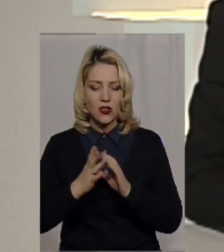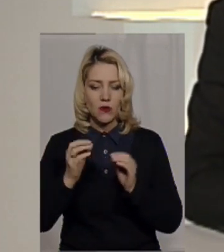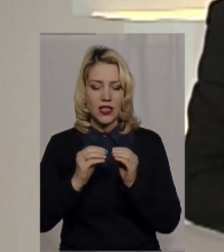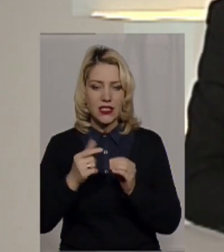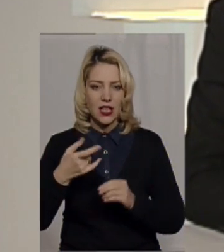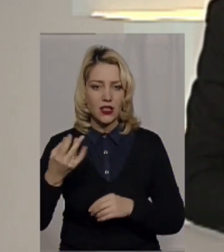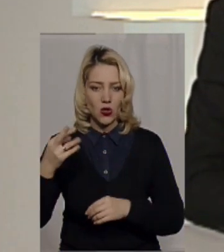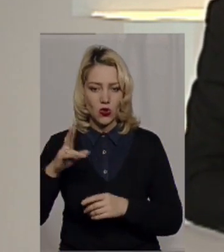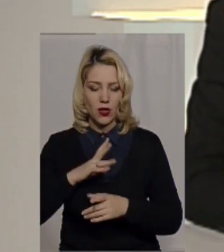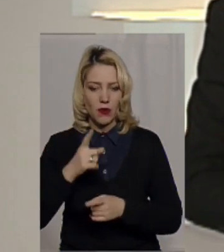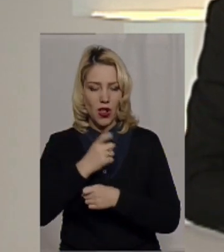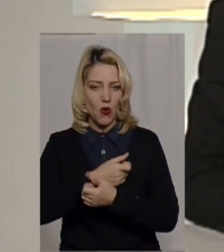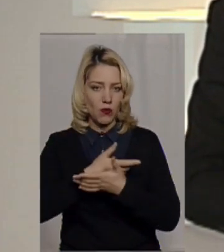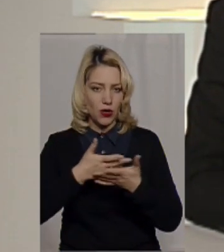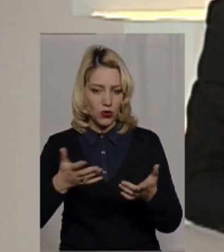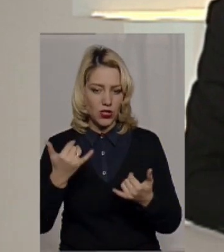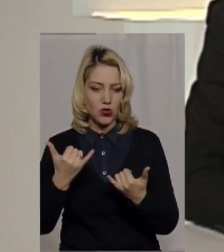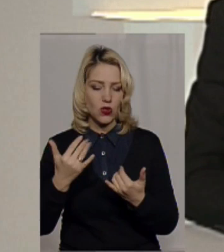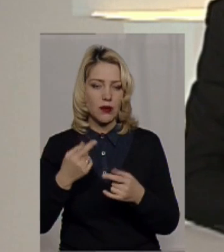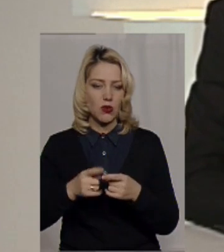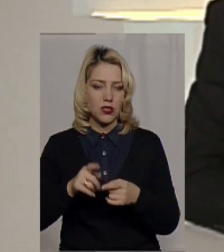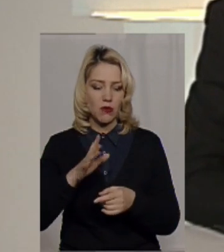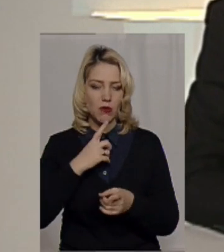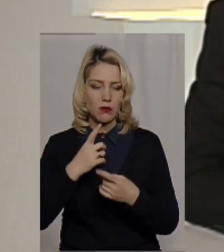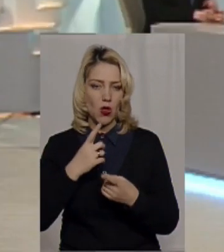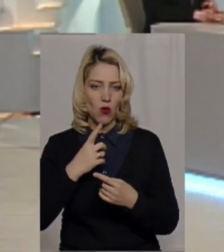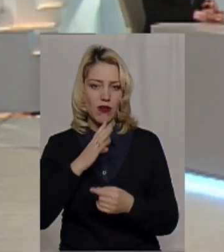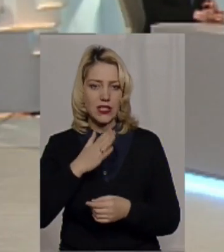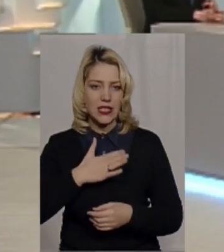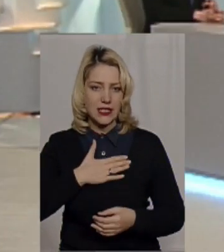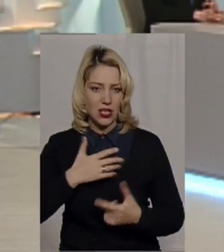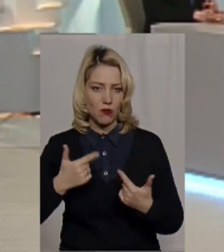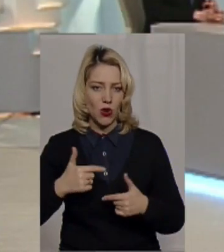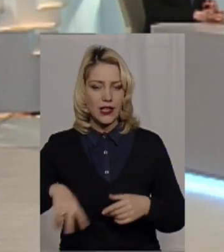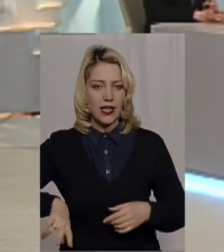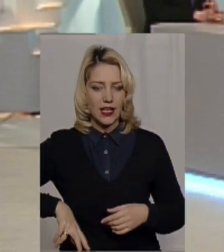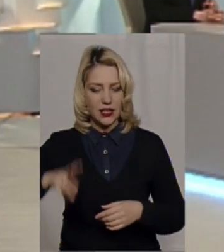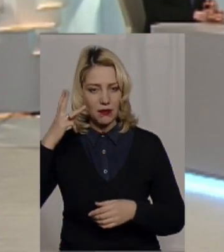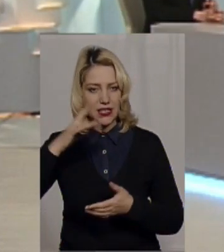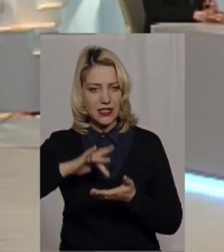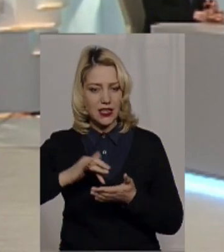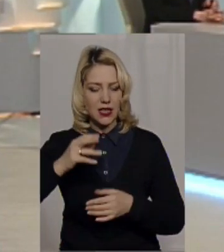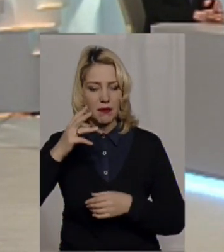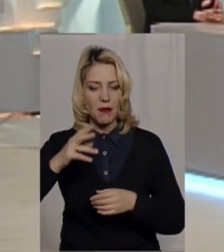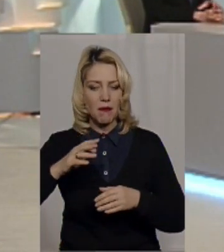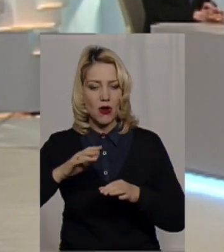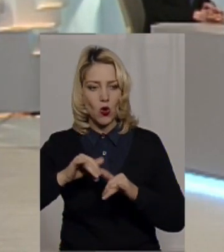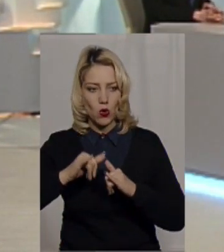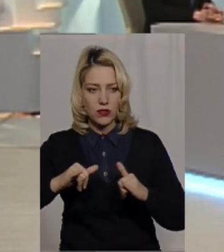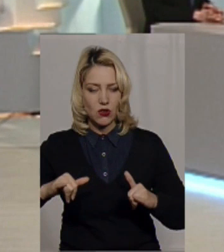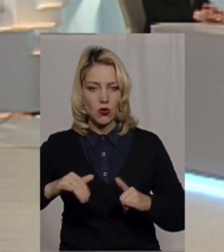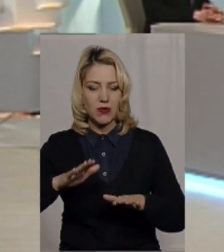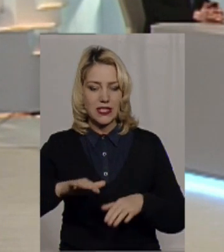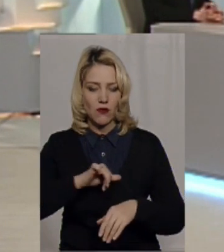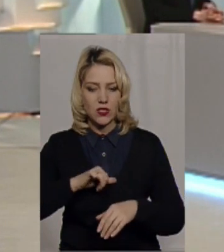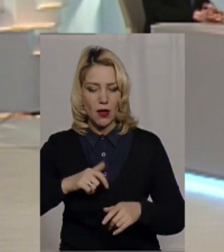Мінрегіонбудом. Сьогодні про це спілкуватимемося із гостем нашої студії, директором Хмельницького центру розвитку місцевого самоврядування